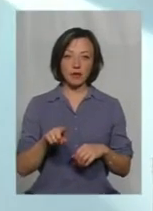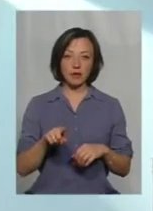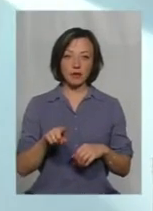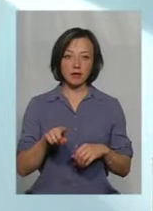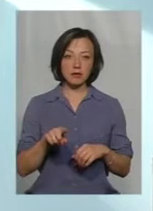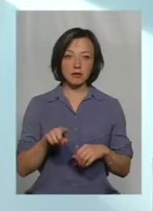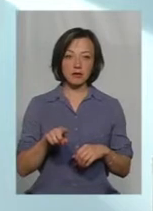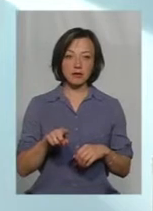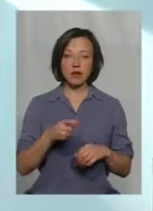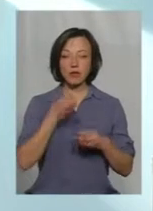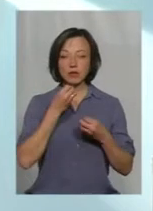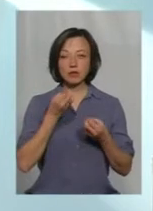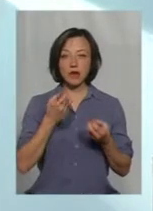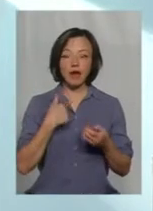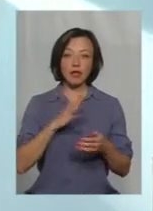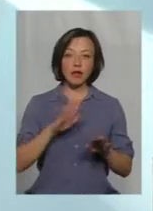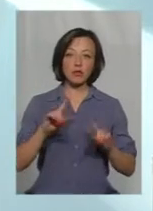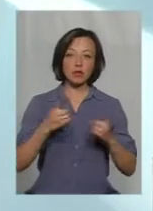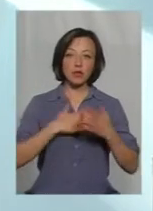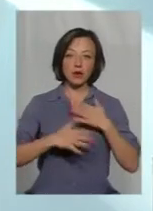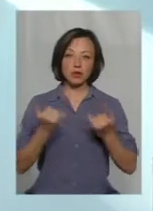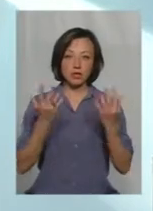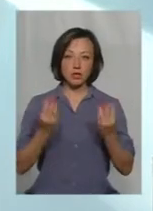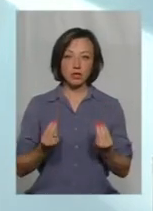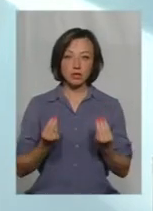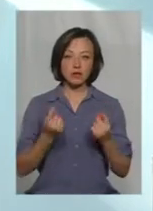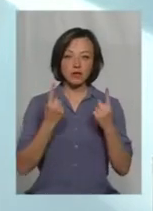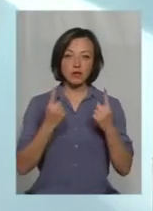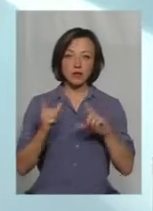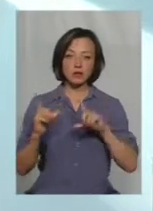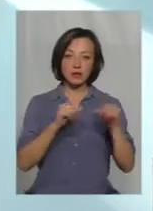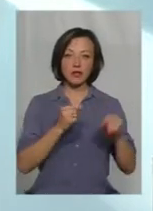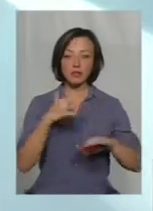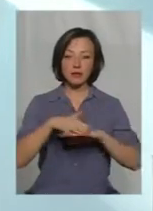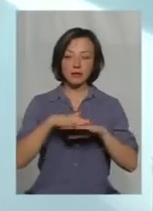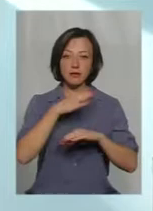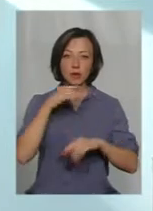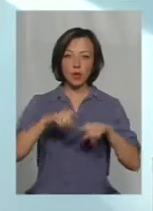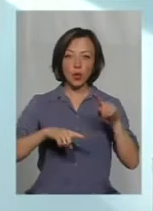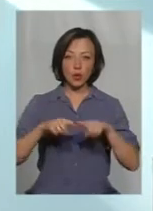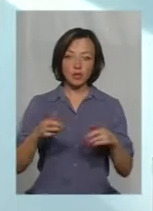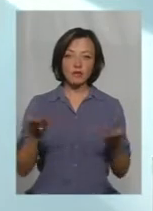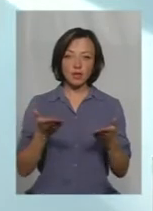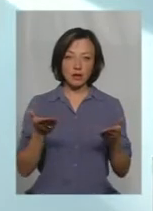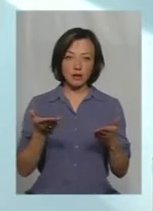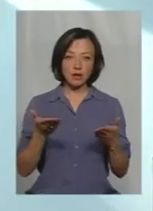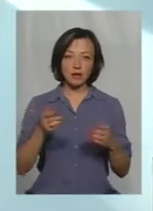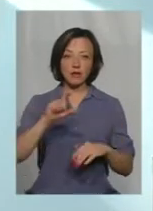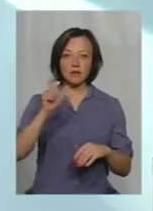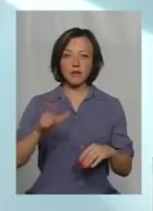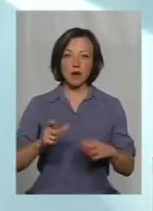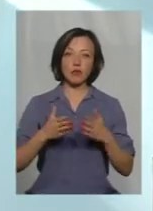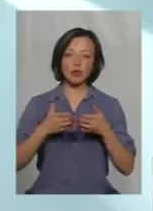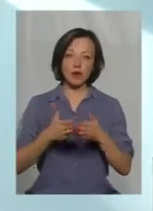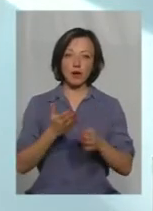не дуже цим, наприклад, рада. В нас на сьогоднішній день значна міграція населення і дуже багато родичів, які в Італії, в